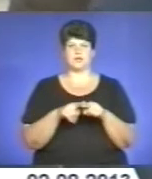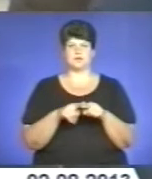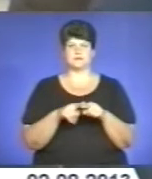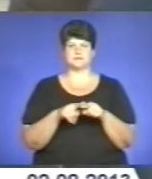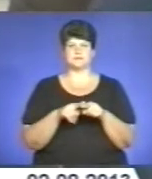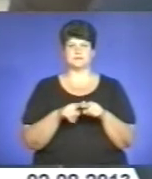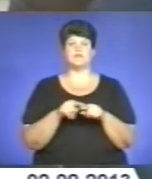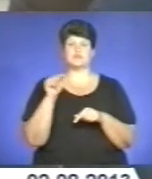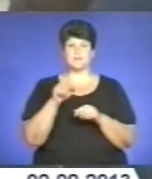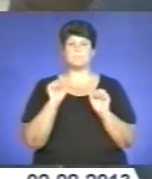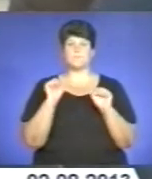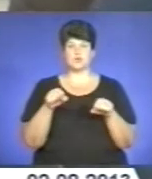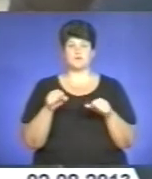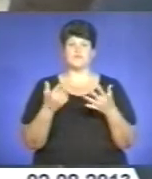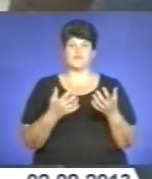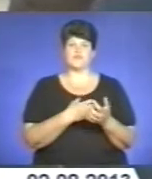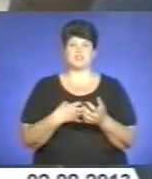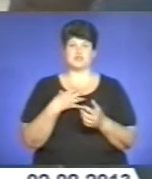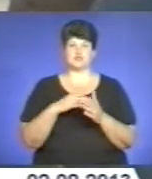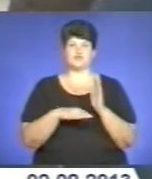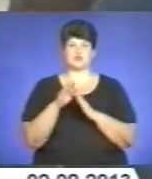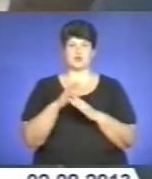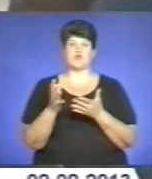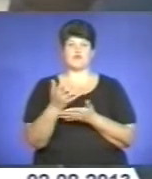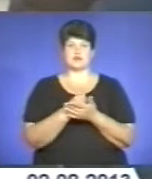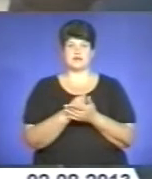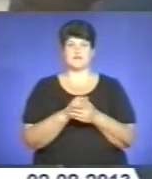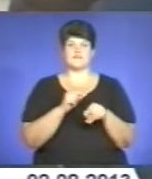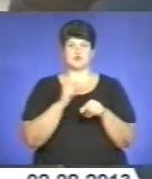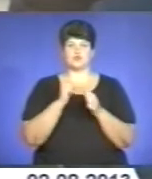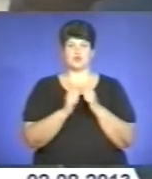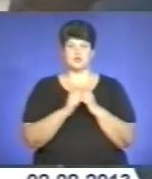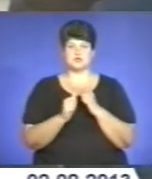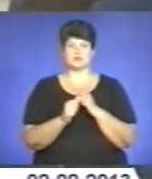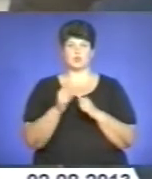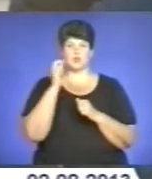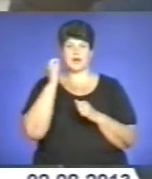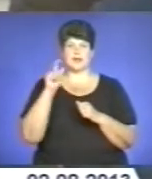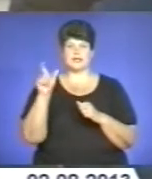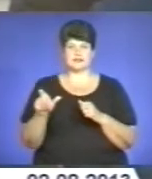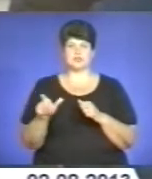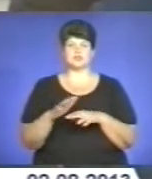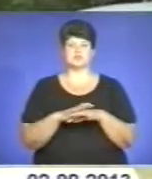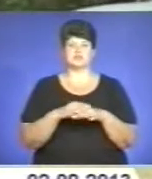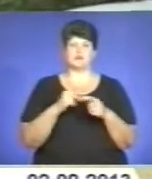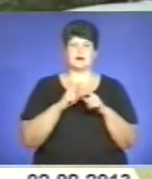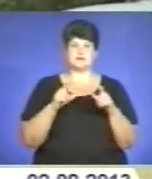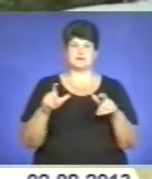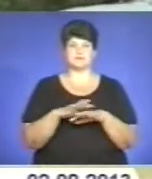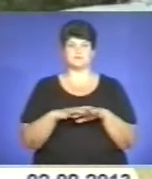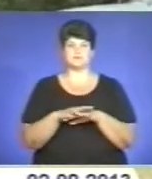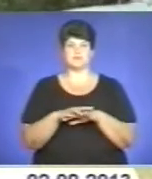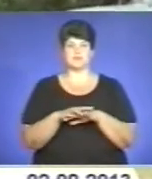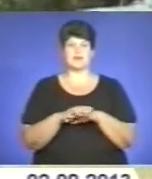Втім, важливо, щоб високий вартості відчув кожен українець, чи в магазині, чи на ярмарку. Експорт